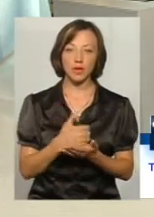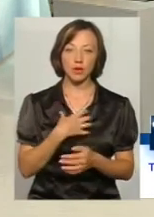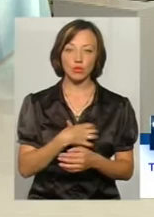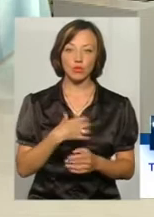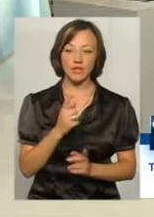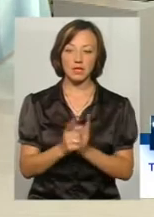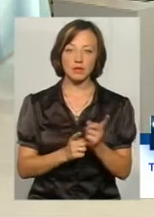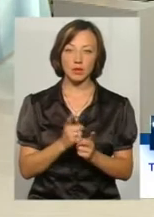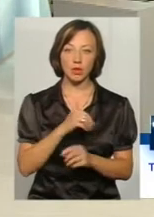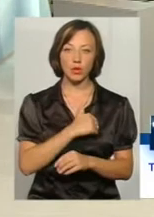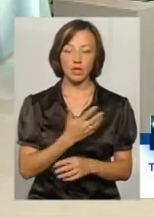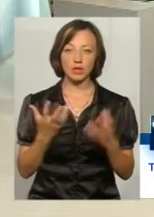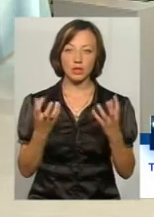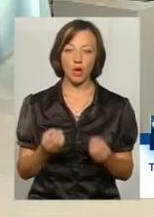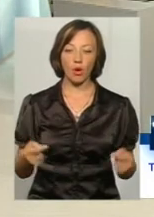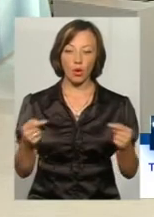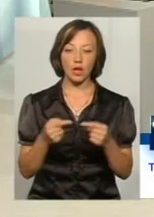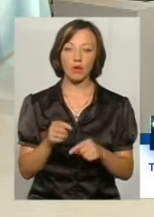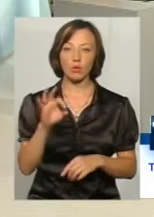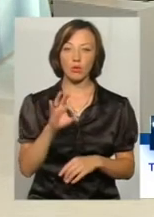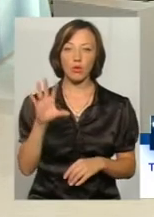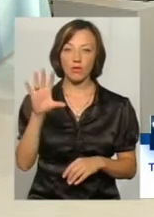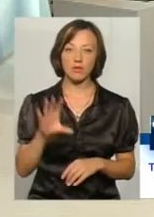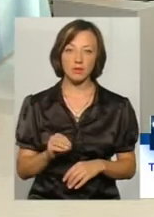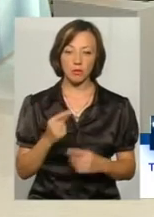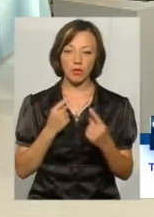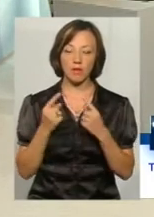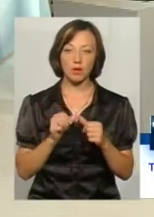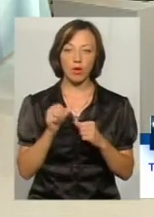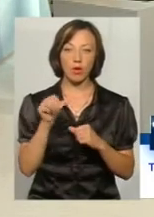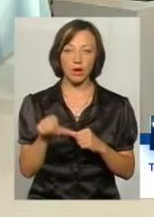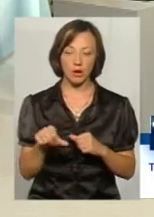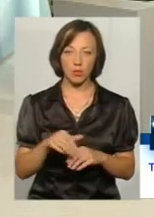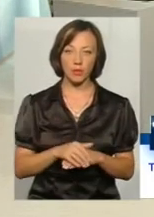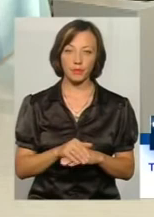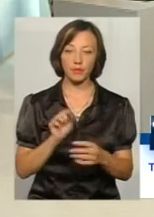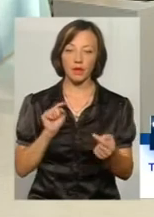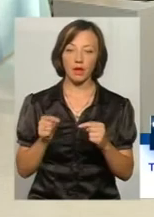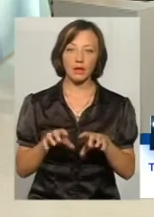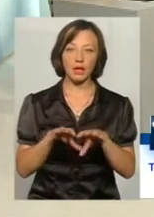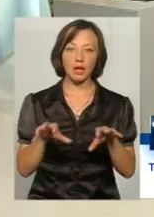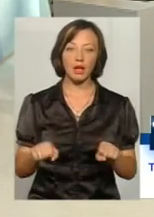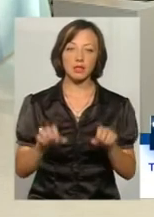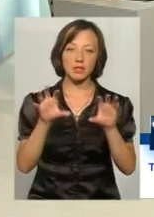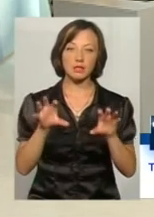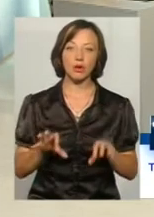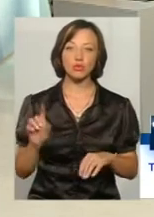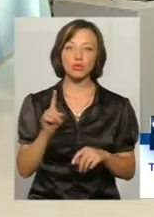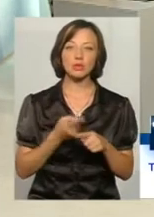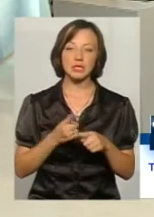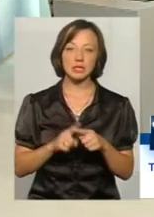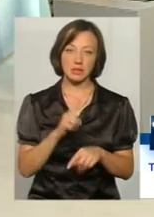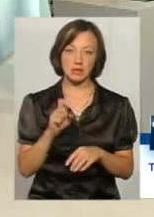змін. Ви хотіли, бо ще конкретно про всі поговорити окремо. Антирейдерський закон. Що це за закон? І